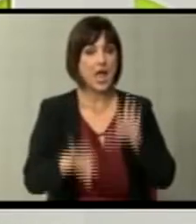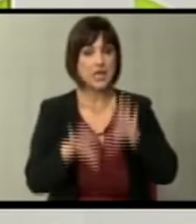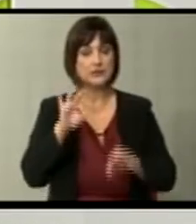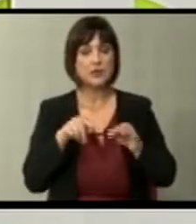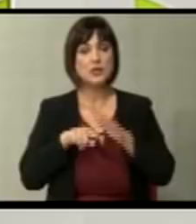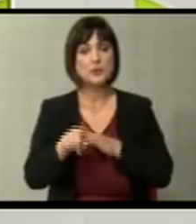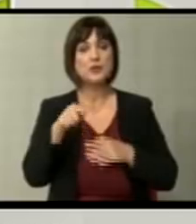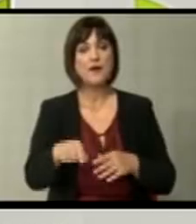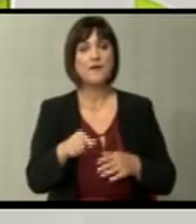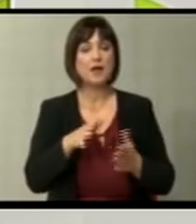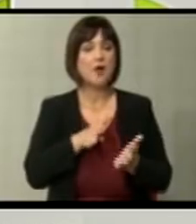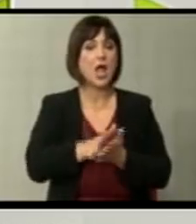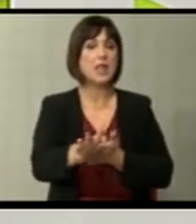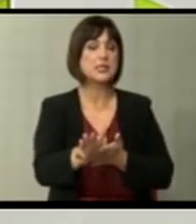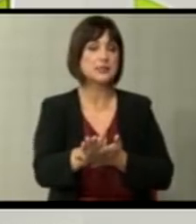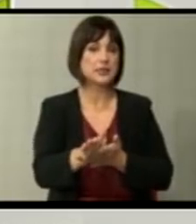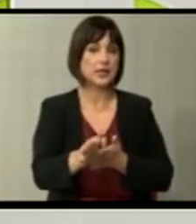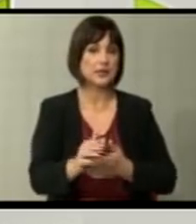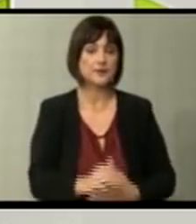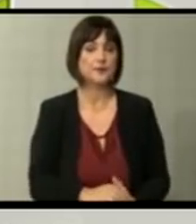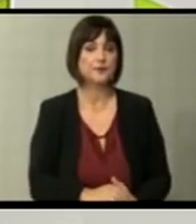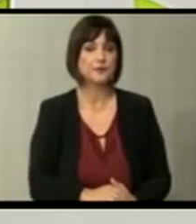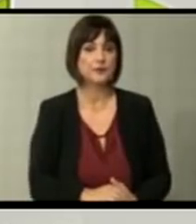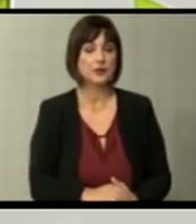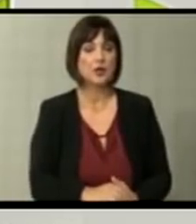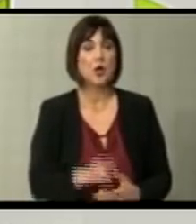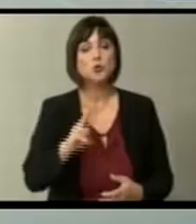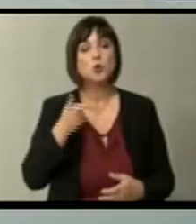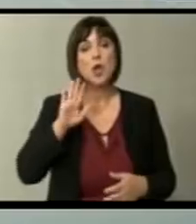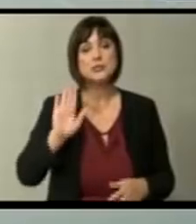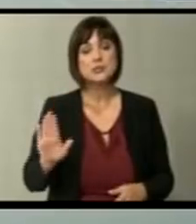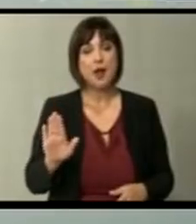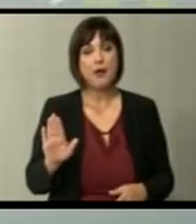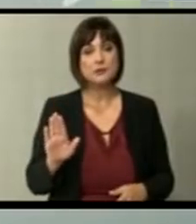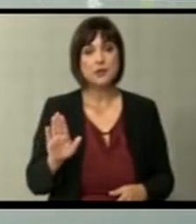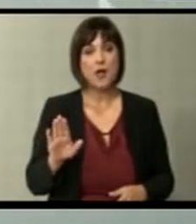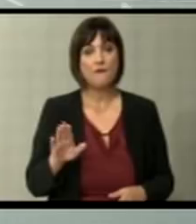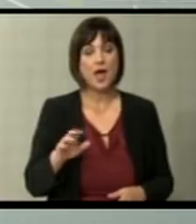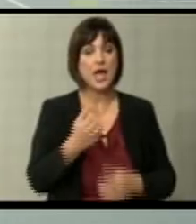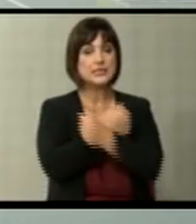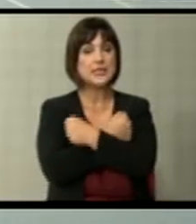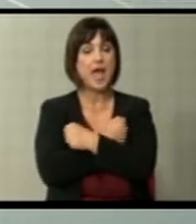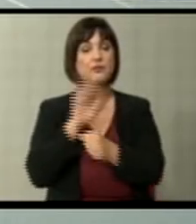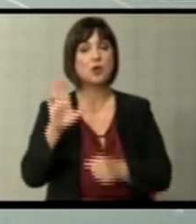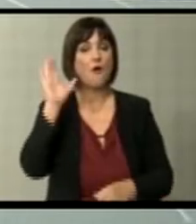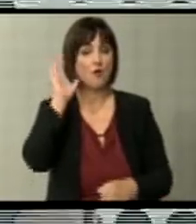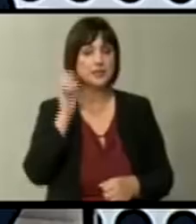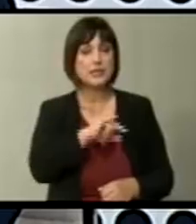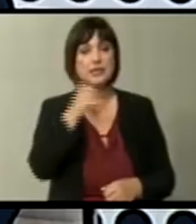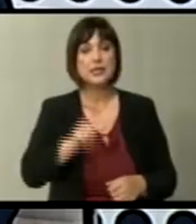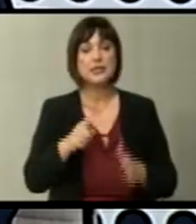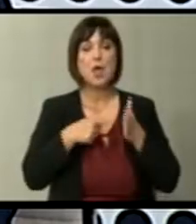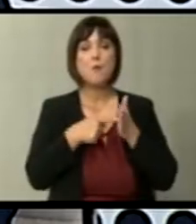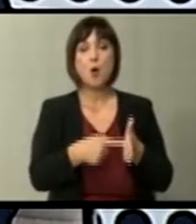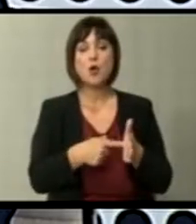да избегнем едно такво лизгање. Од друга страна, Заев и неговата влада барем за сега не